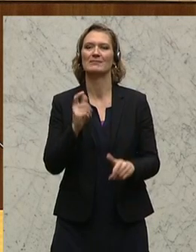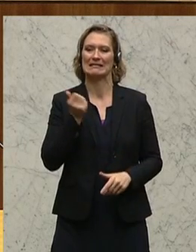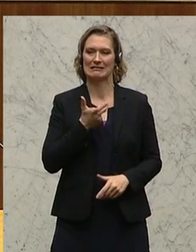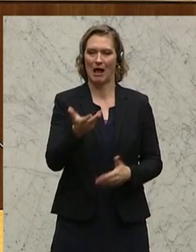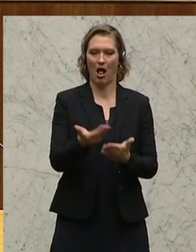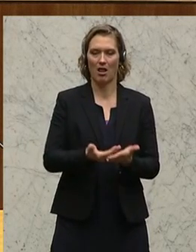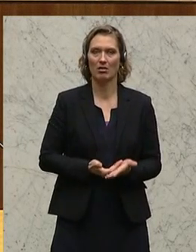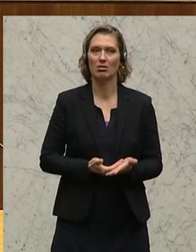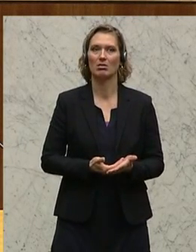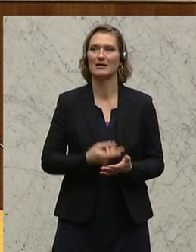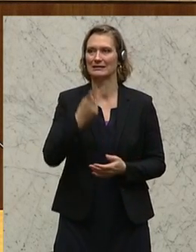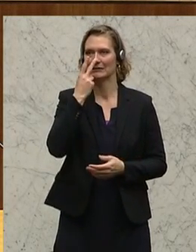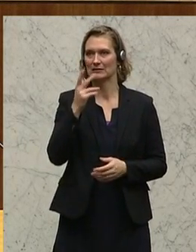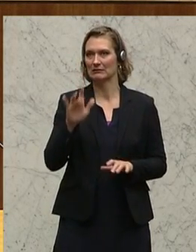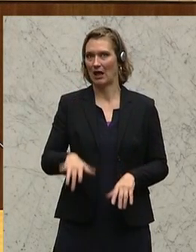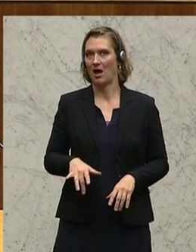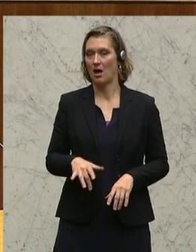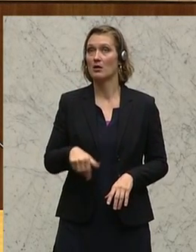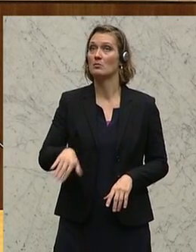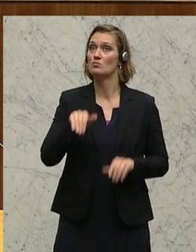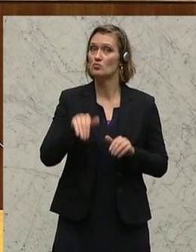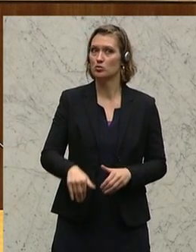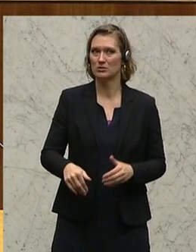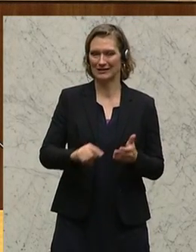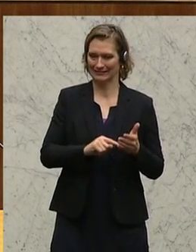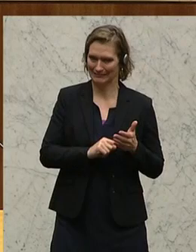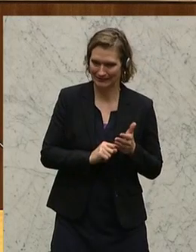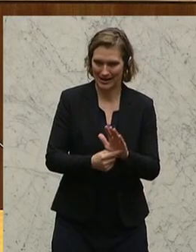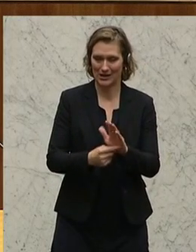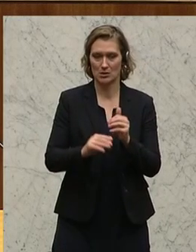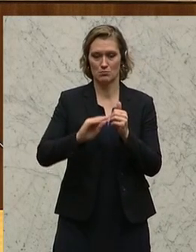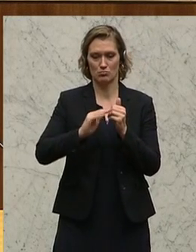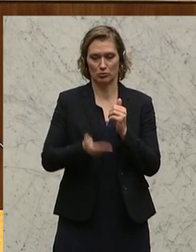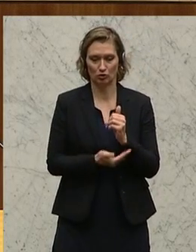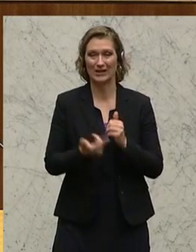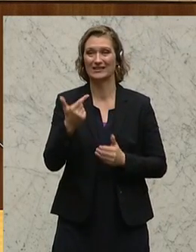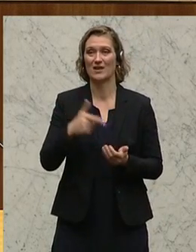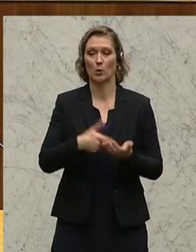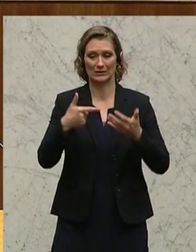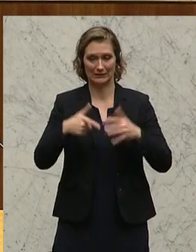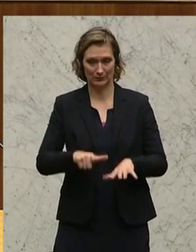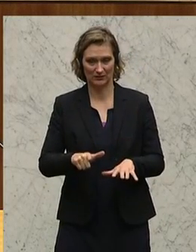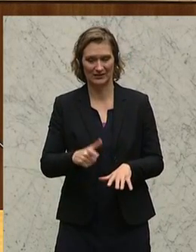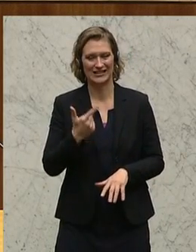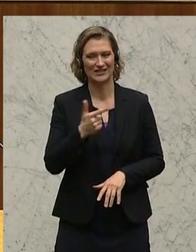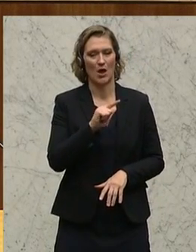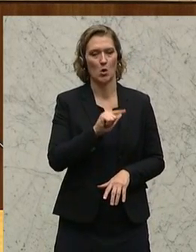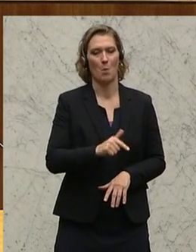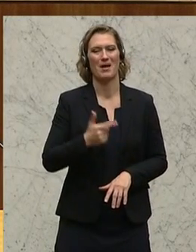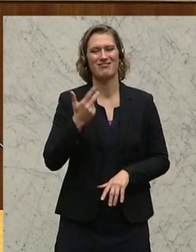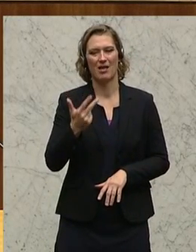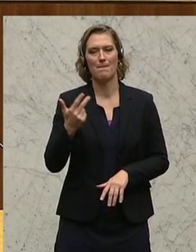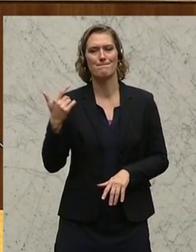Zahlen festgemacht müssen wir uns trotzdem verdeutlichen, das Budget des Jahres 2017 in Höhe von 2,3